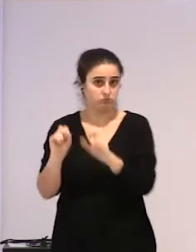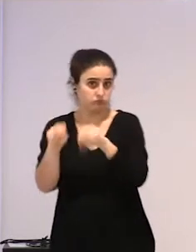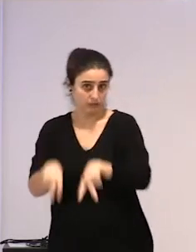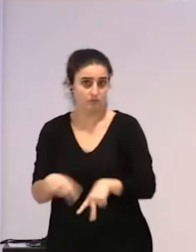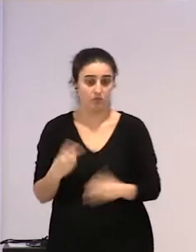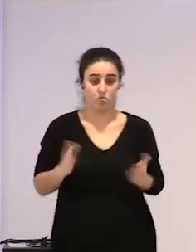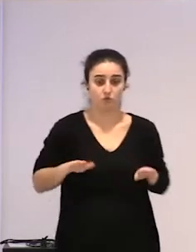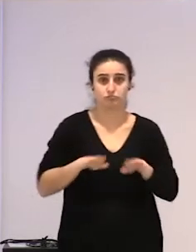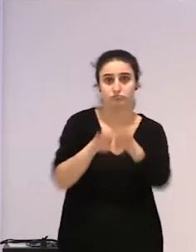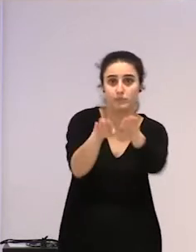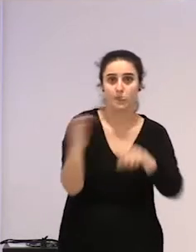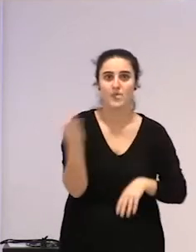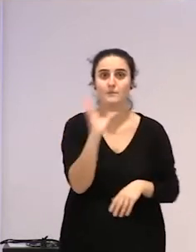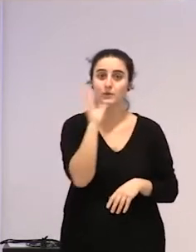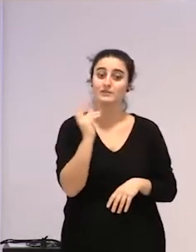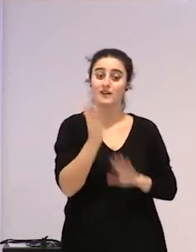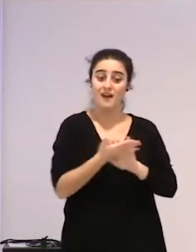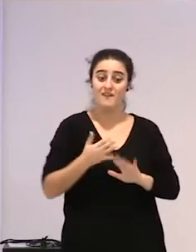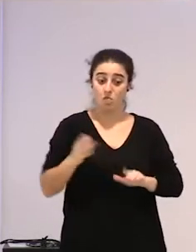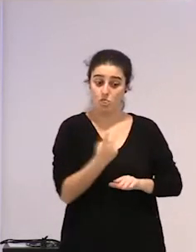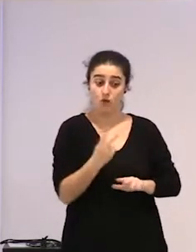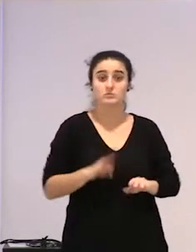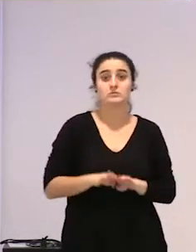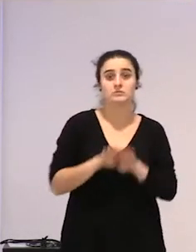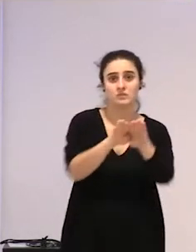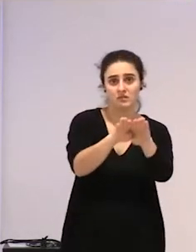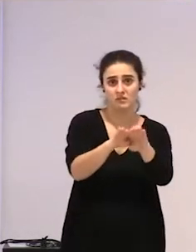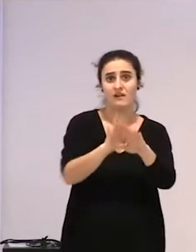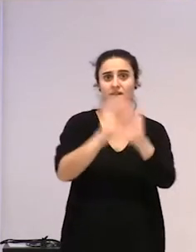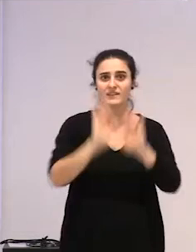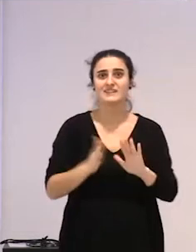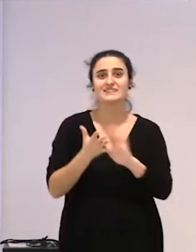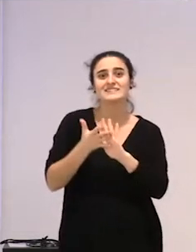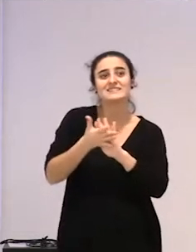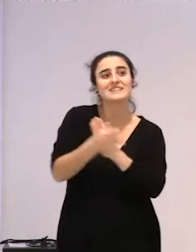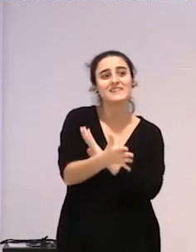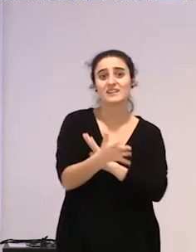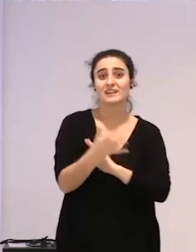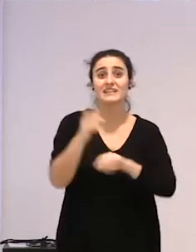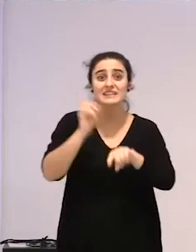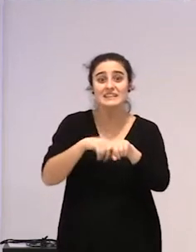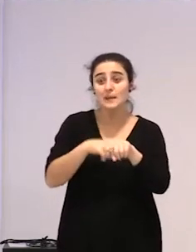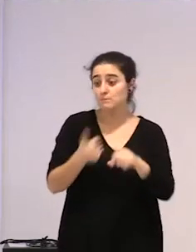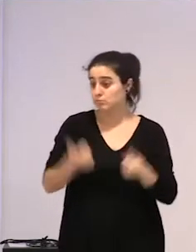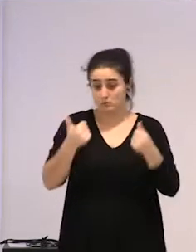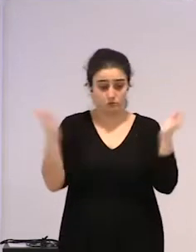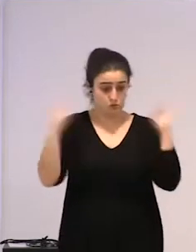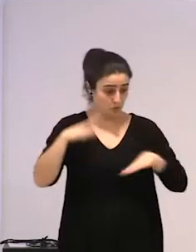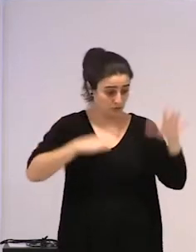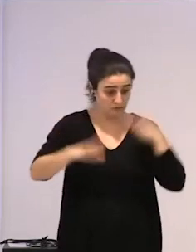hauek esaten zuten, ba, nola, bi lan hauek aurrera eramatea, suposatzen duen, beste zertarako denborarik ezeukitzea, ez,